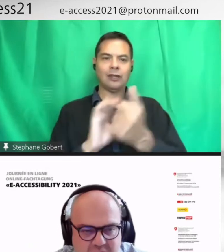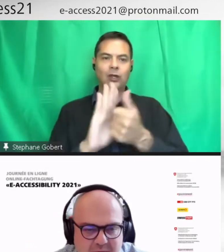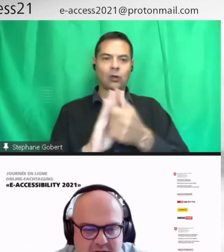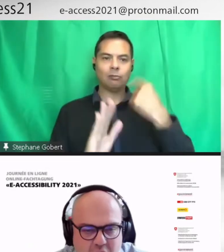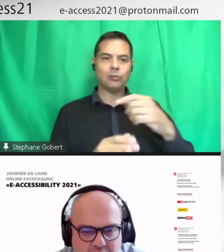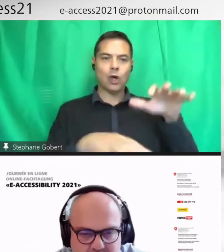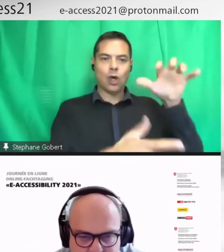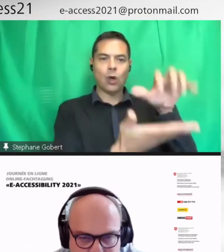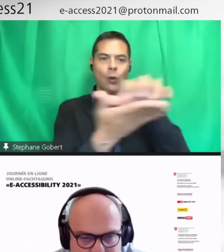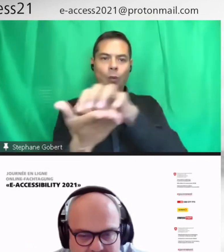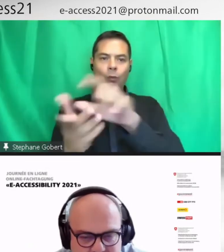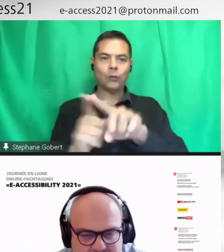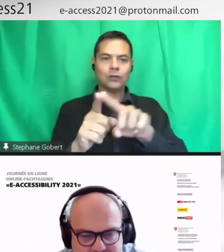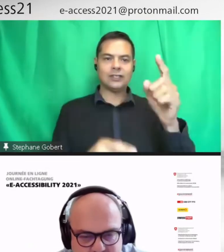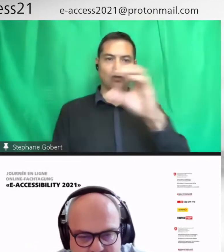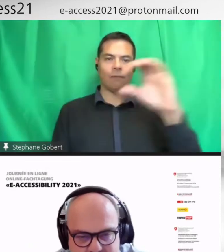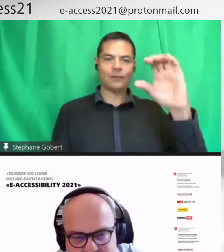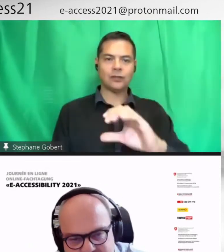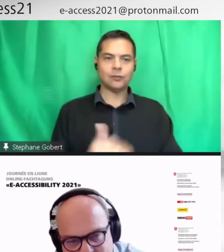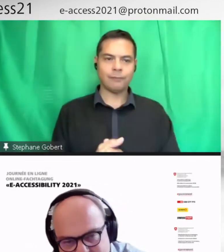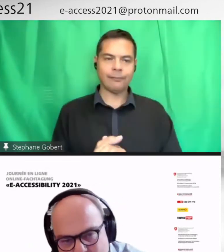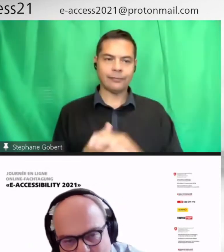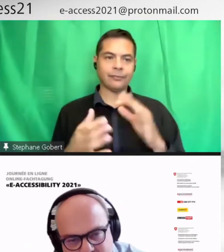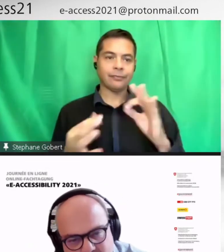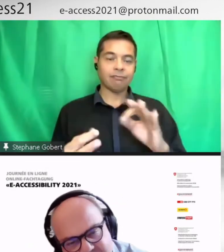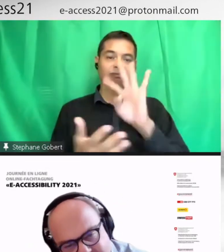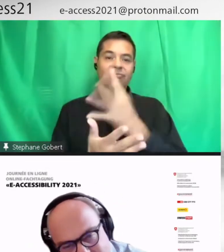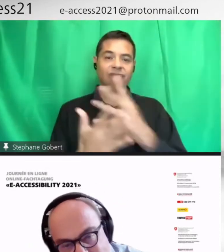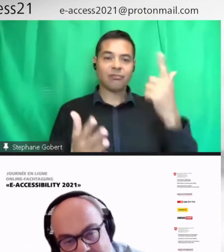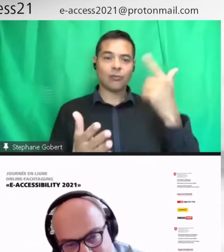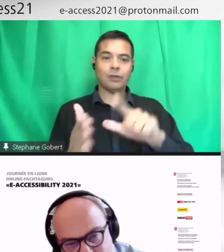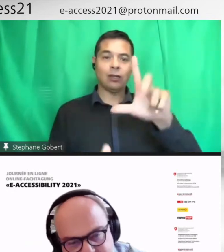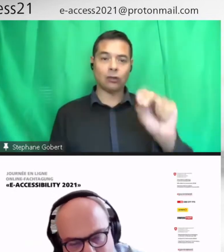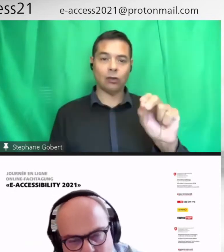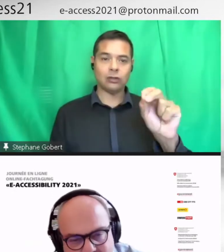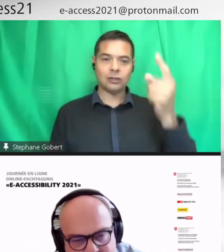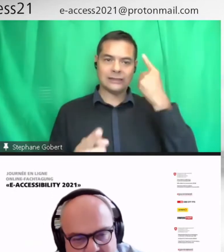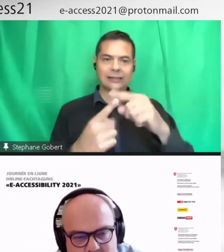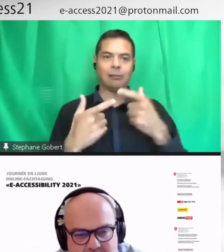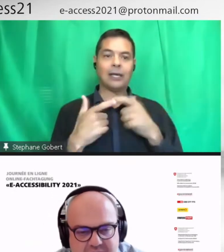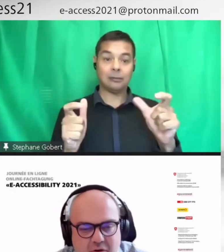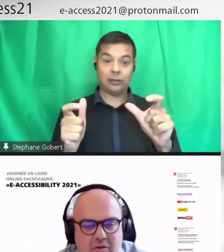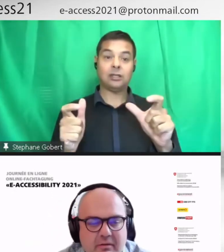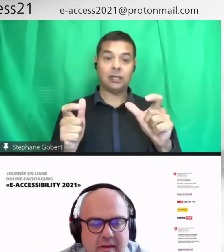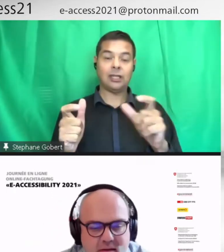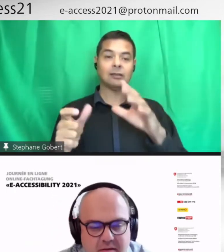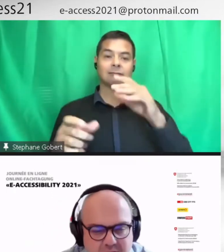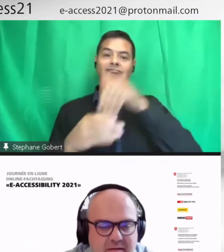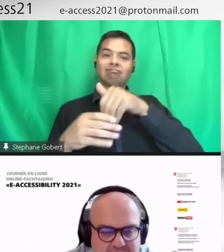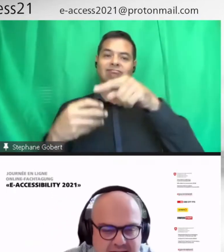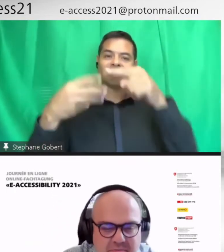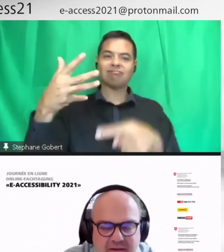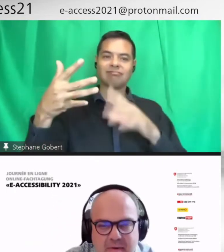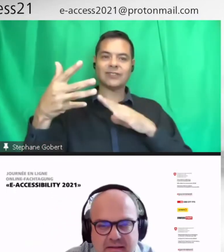tous l'agenda 2030. Et on parle de l'accessibilité. Il y aussi un point qui concerne l'éducation ou la qualité de'éducation avec